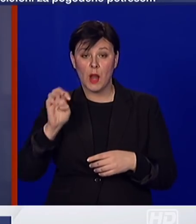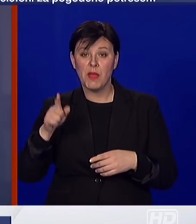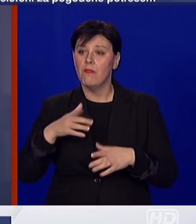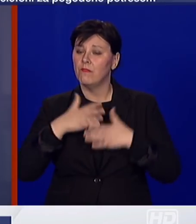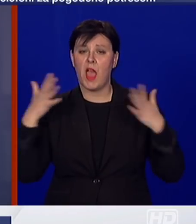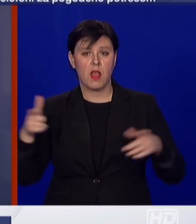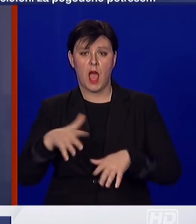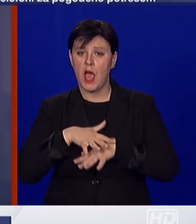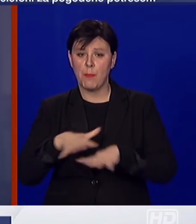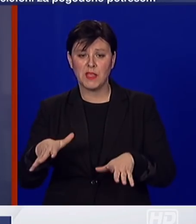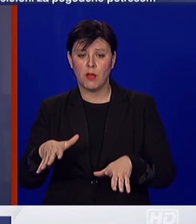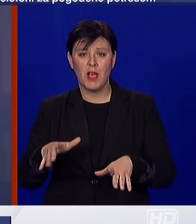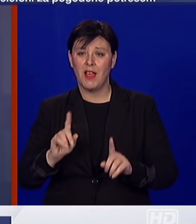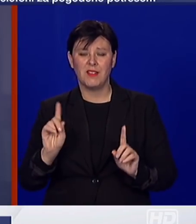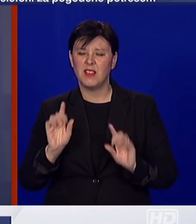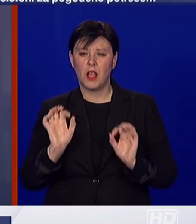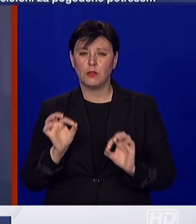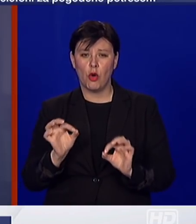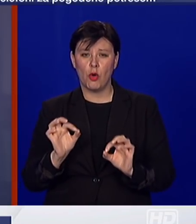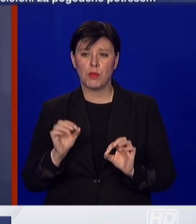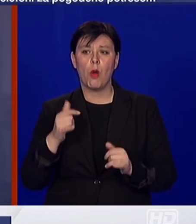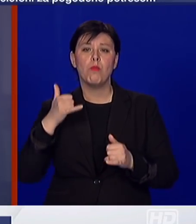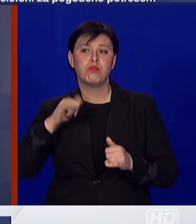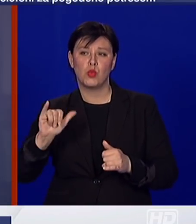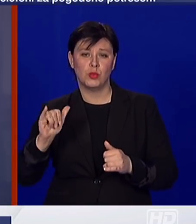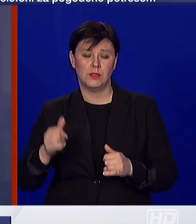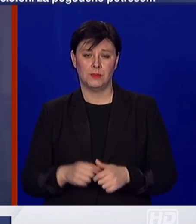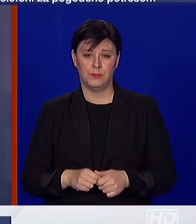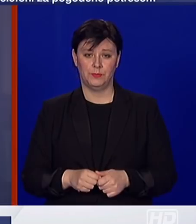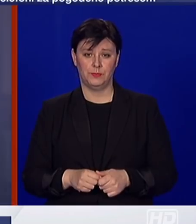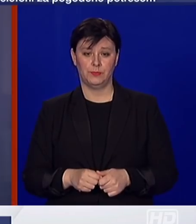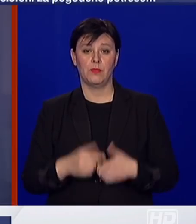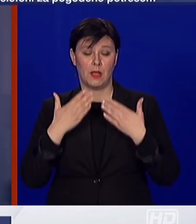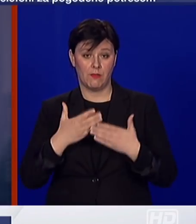nije pametno poduzimati putovanje. Hvala vam lijepo.